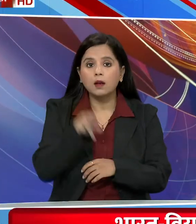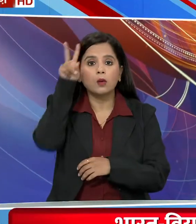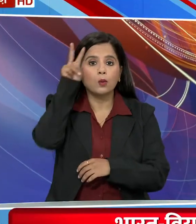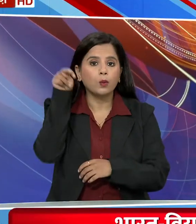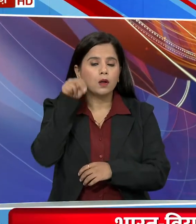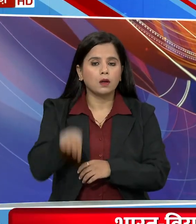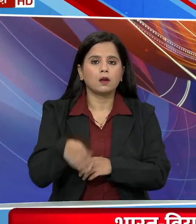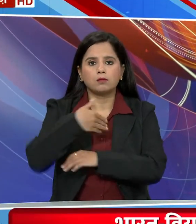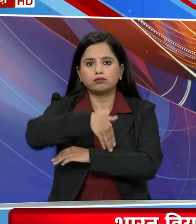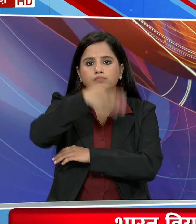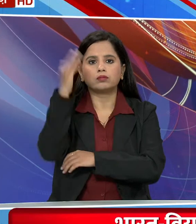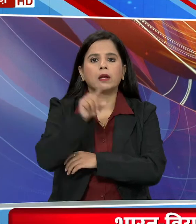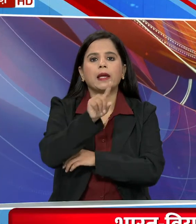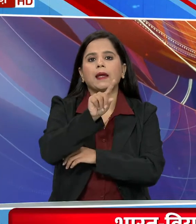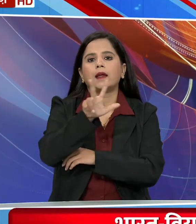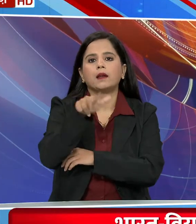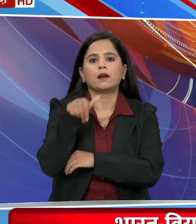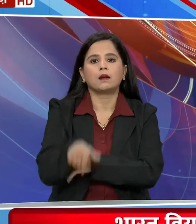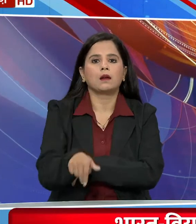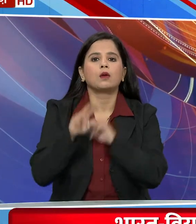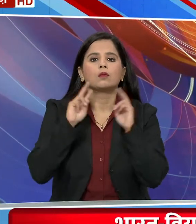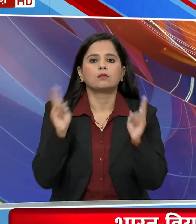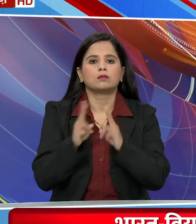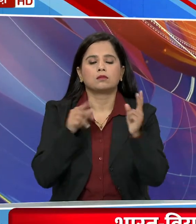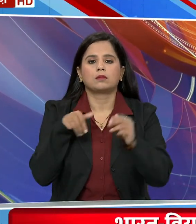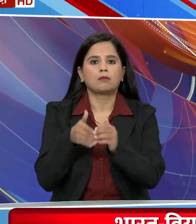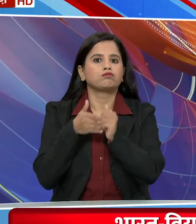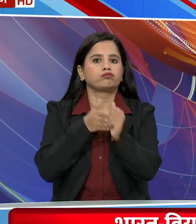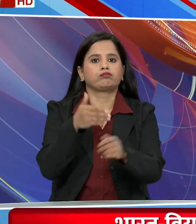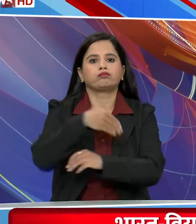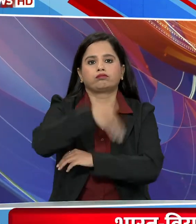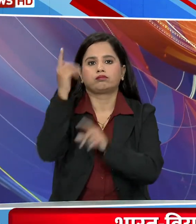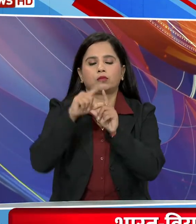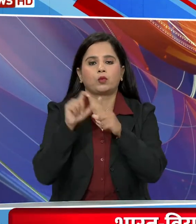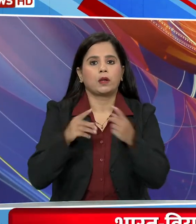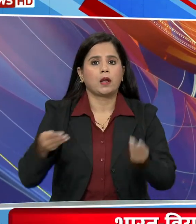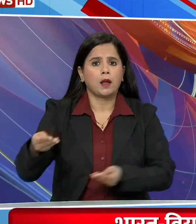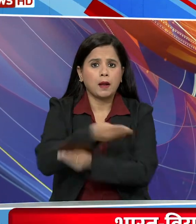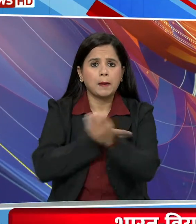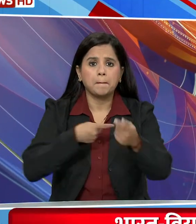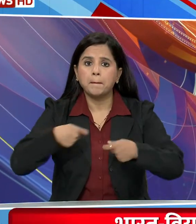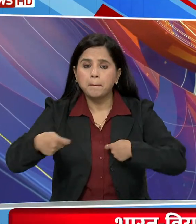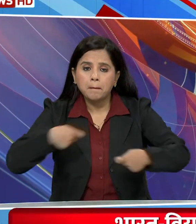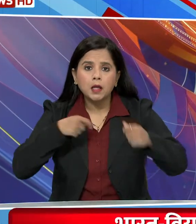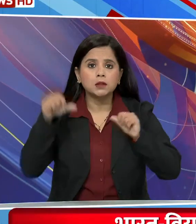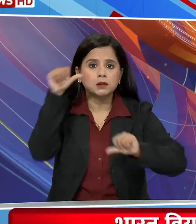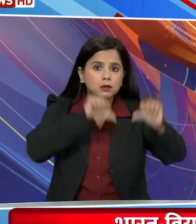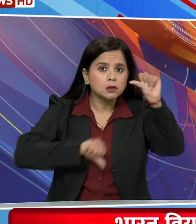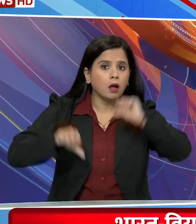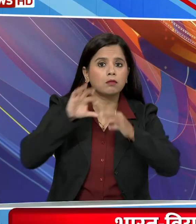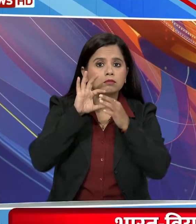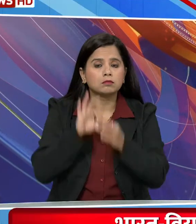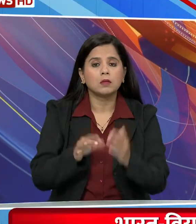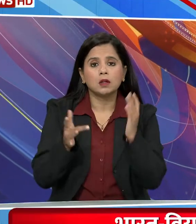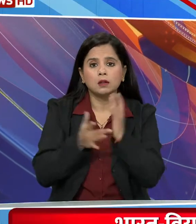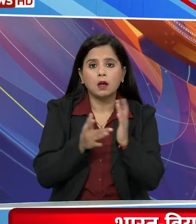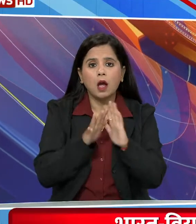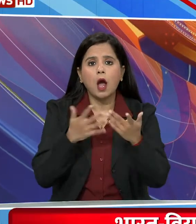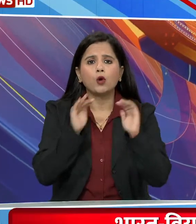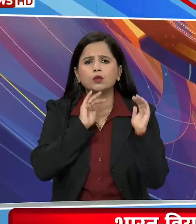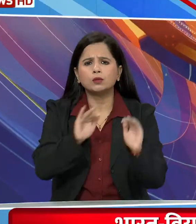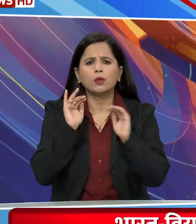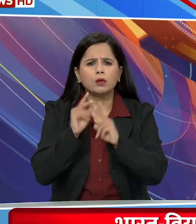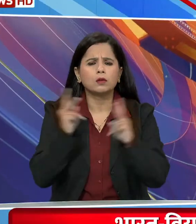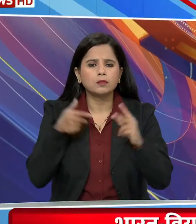आयो की अठार्वी बैठक की करेंगे से दिक्षिता आर्थिक व्यापार और वेज्यानिक के साथ साथ तक्नीकिक